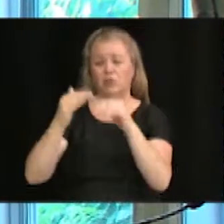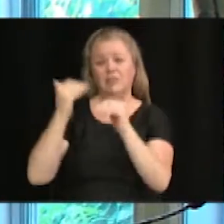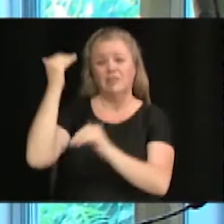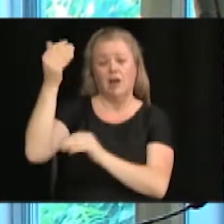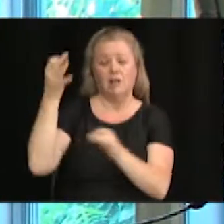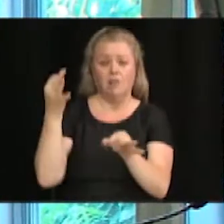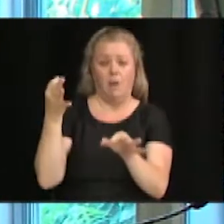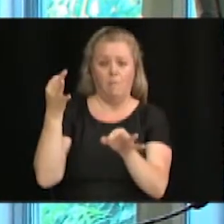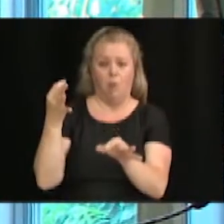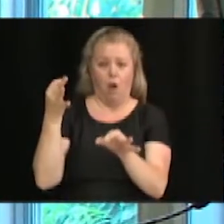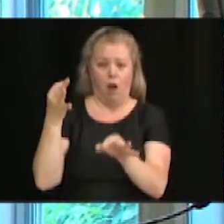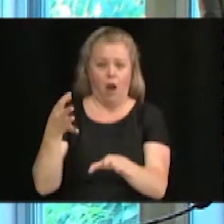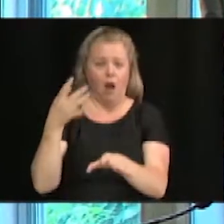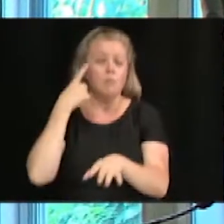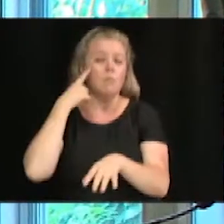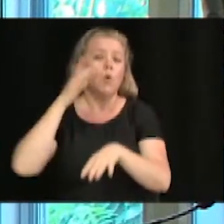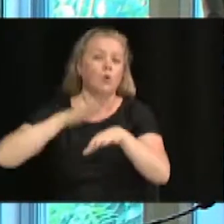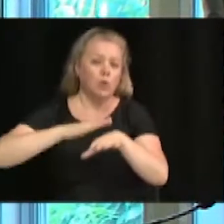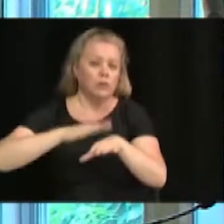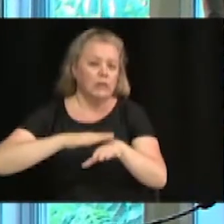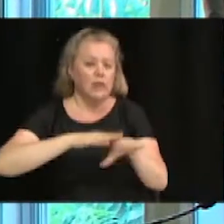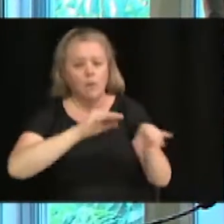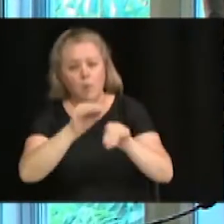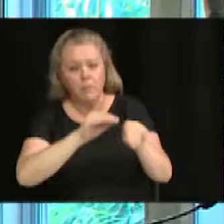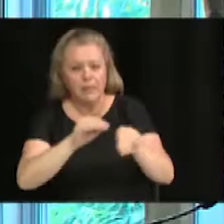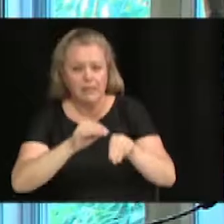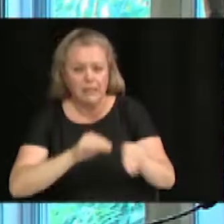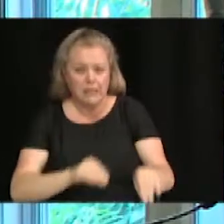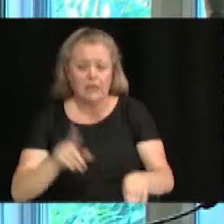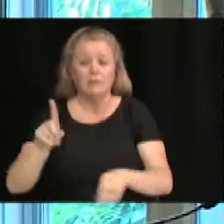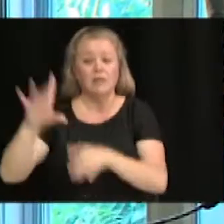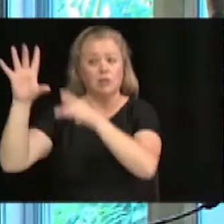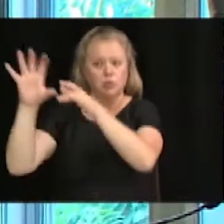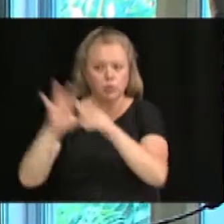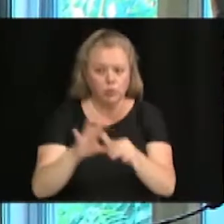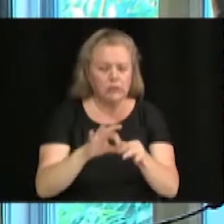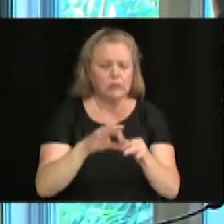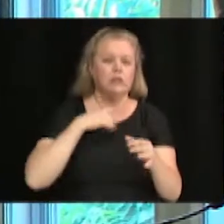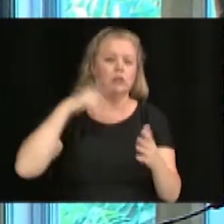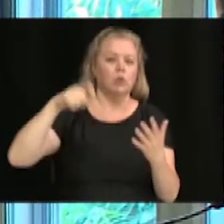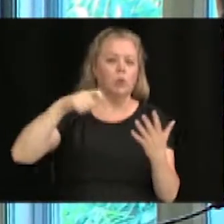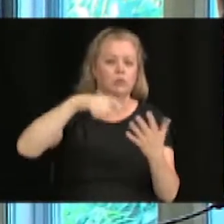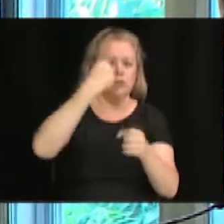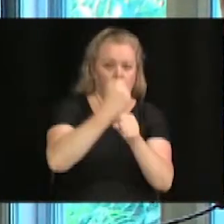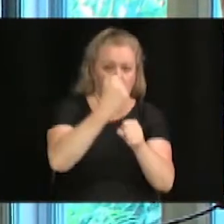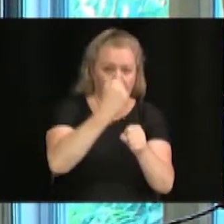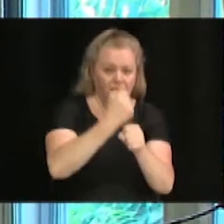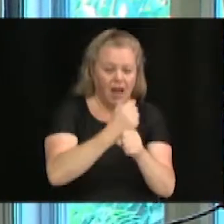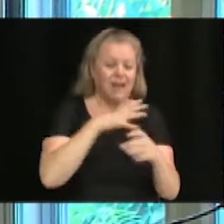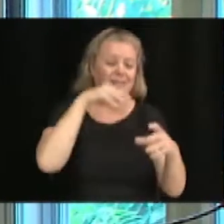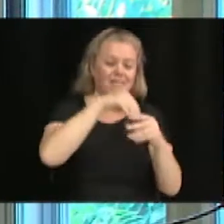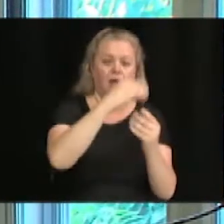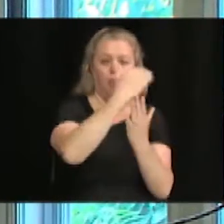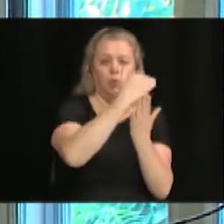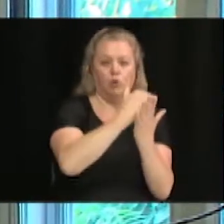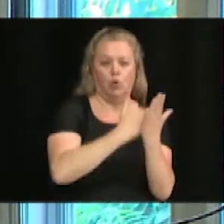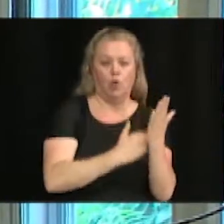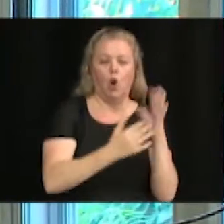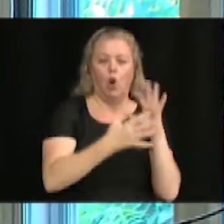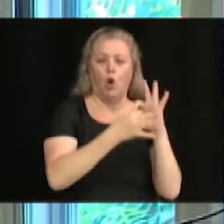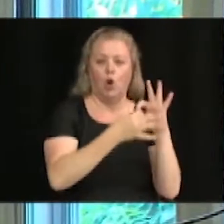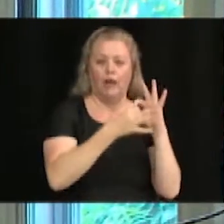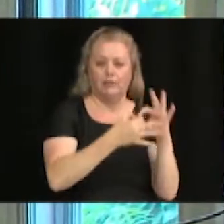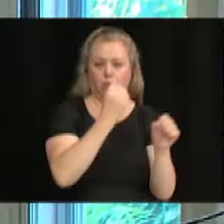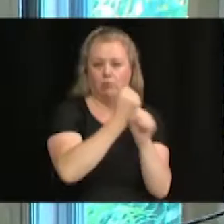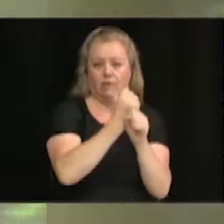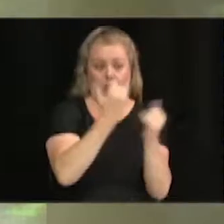service de la gestion du territoire, division des transports, selon les conditions de travail et les conditions salariales contenues dans le protocole de relations de travail du personnel présentement